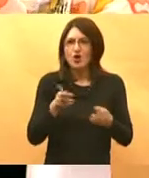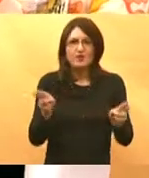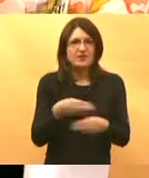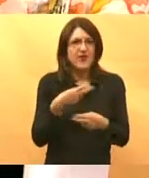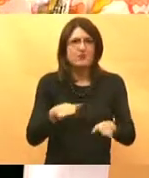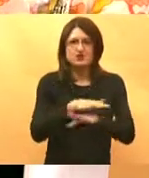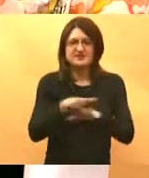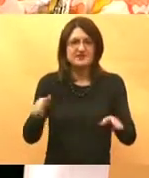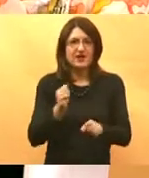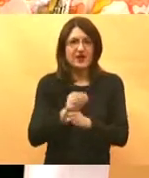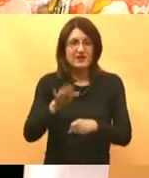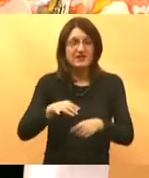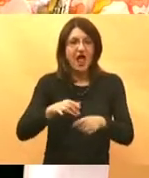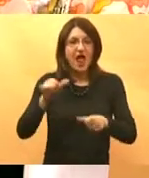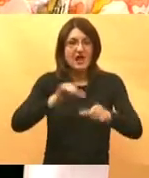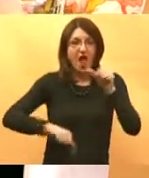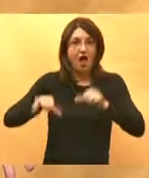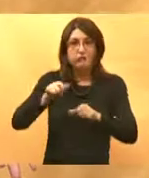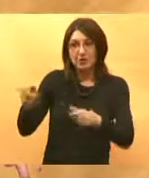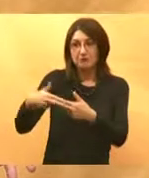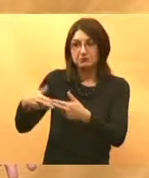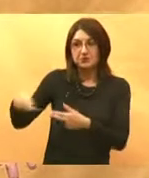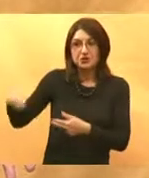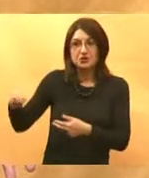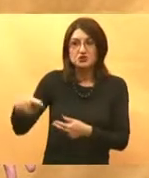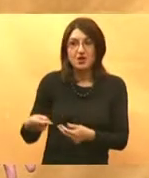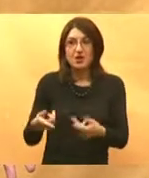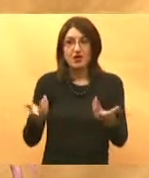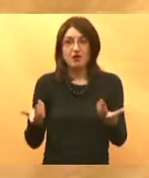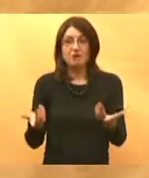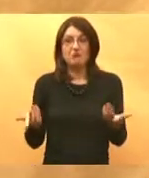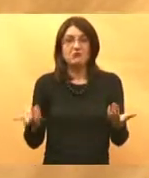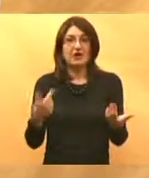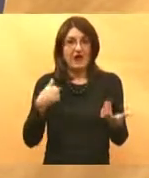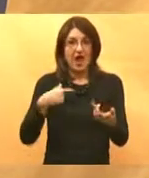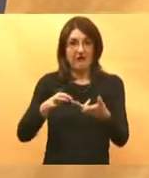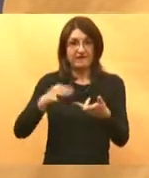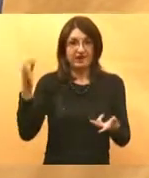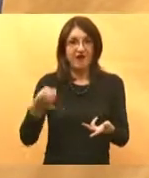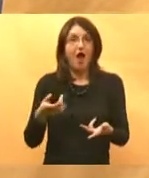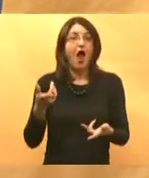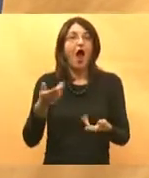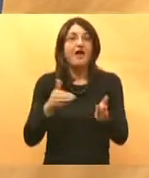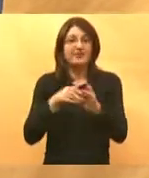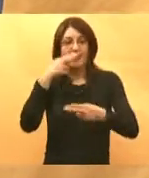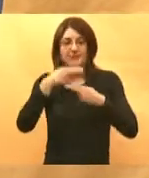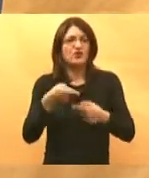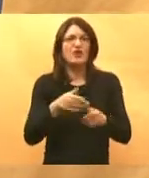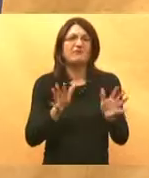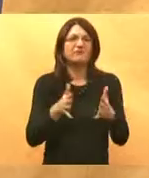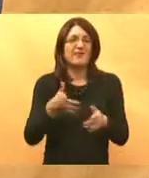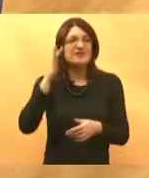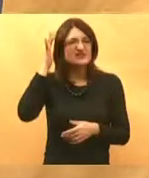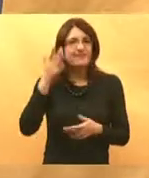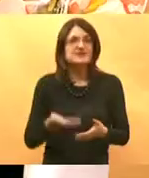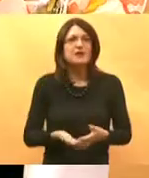Imate laboratori vrata do da ja vadim krvi i deset pacijenata u to vrijeme ne pregledam Što mislite? Ja sam mislite Što je to? Kako je to